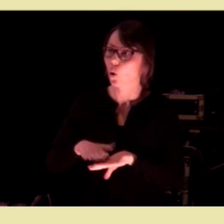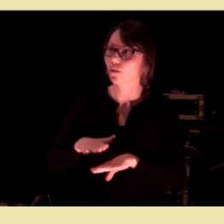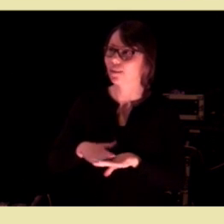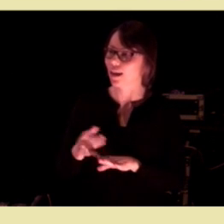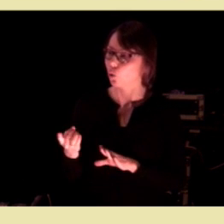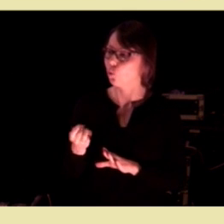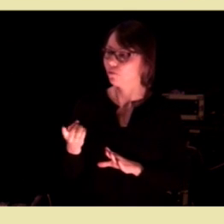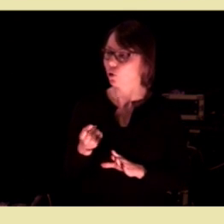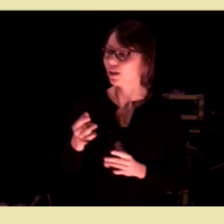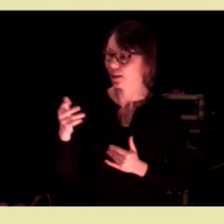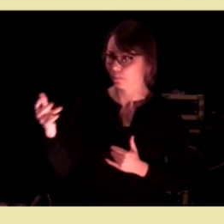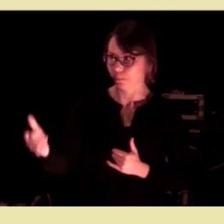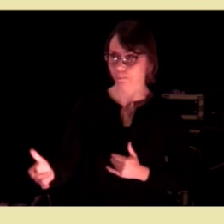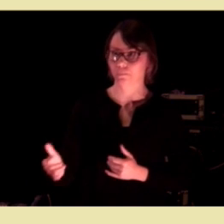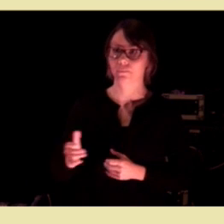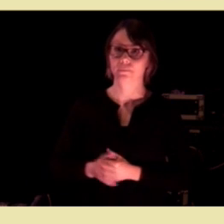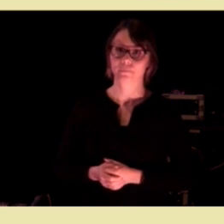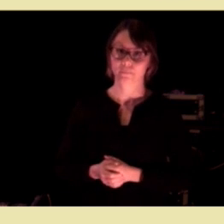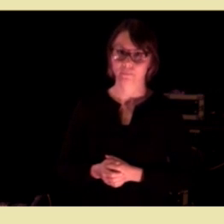disse utfordringene.